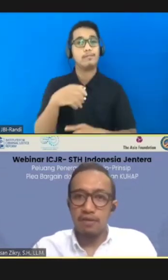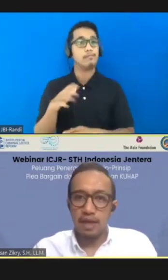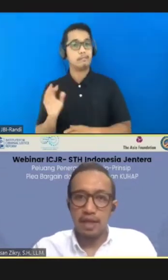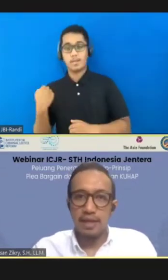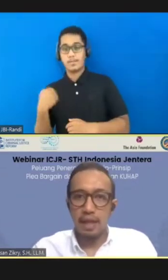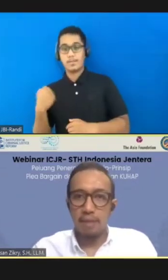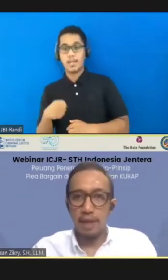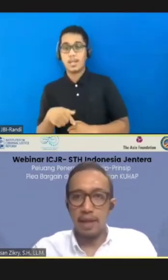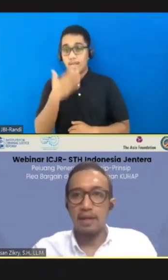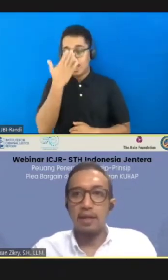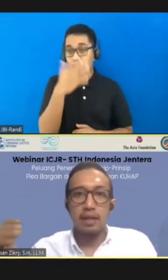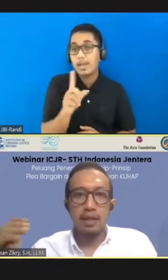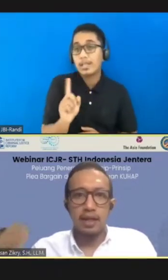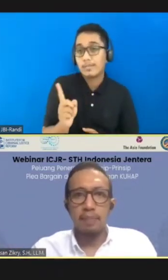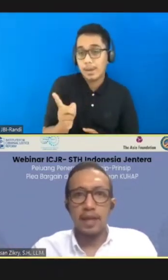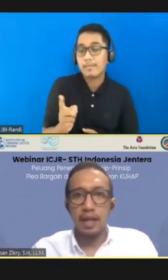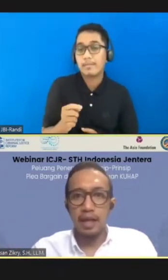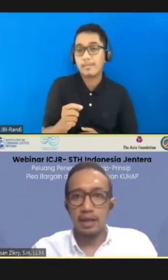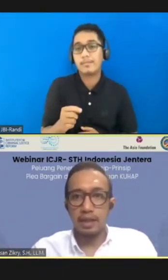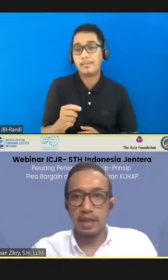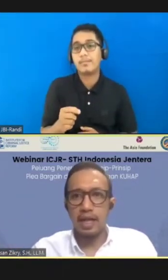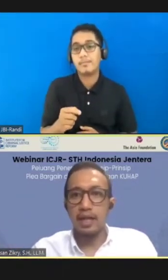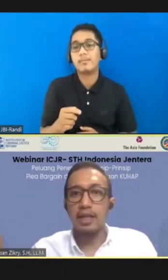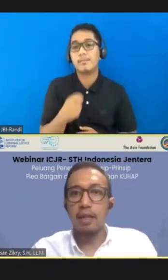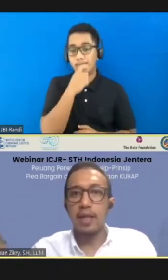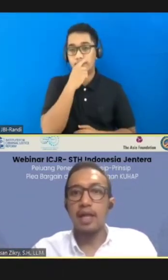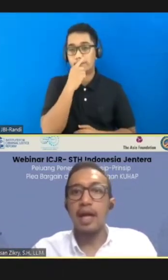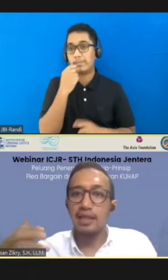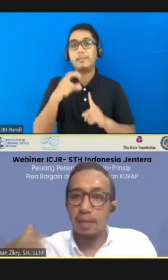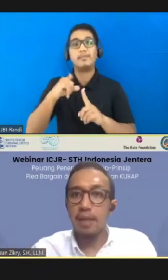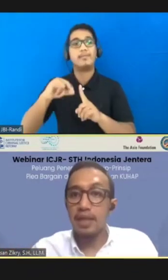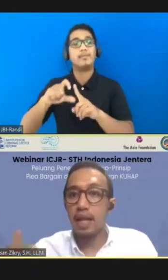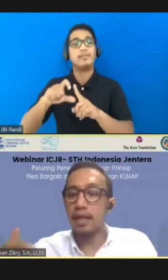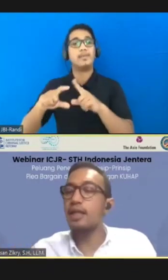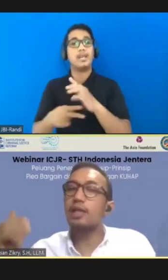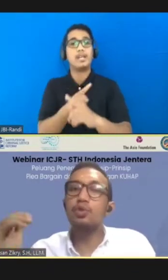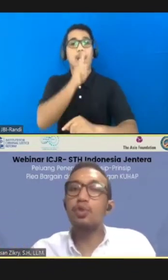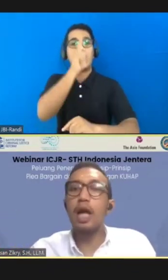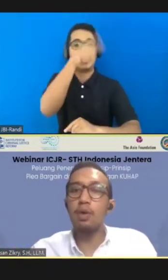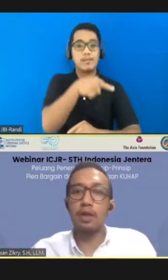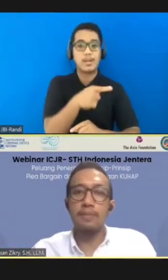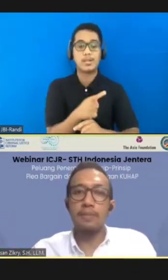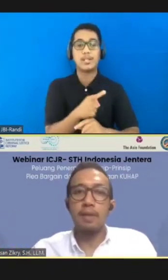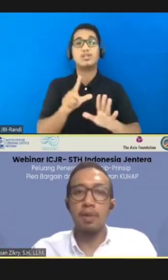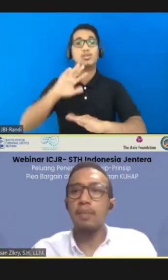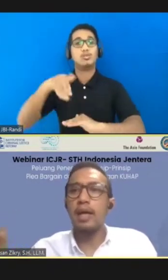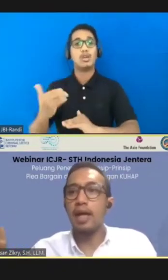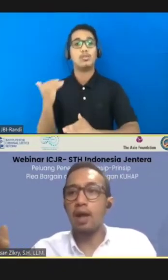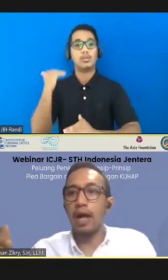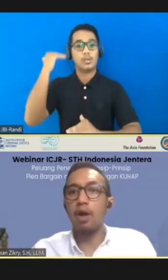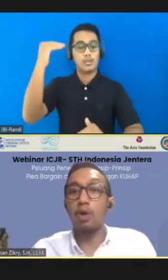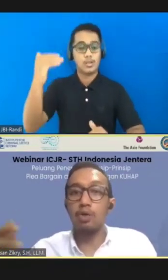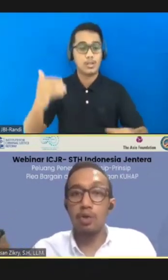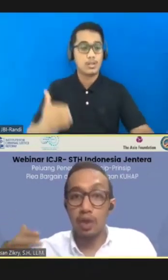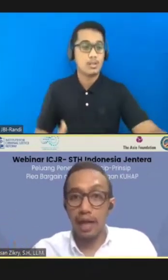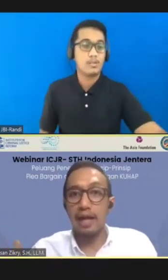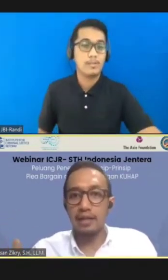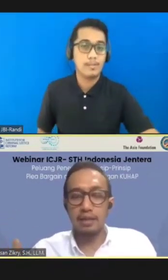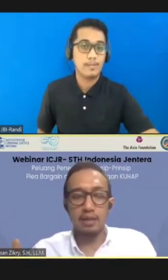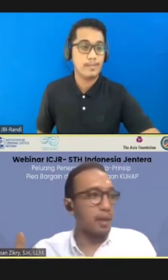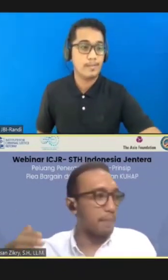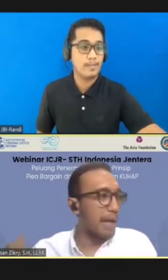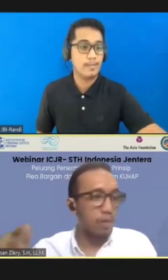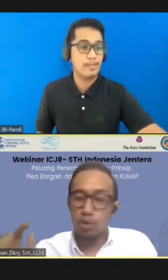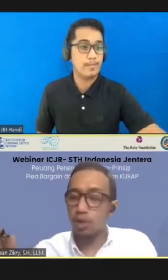faktanya di lapangan, tindak pidana yang terjadi adalah tindak pidana yang ancaman pidana-nya di atas 7 tahun. Belum lagi kalau ada konkursus